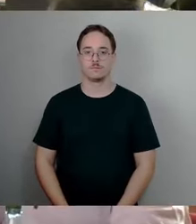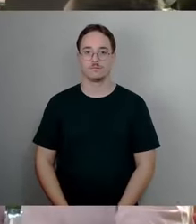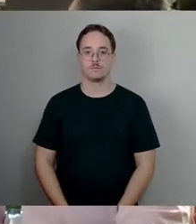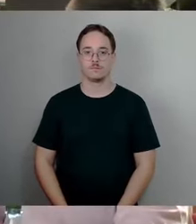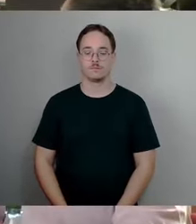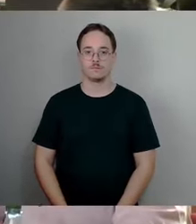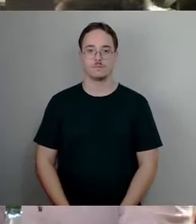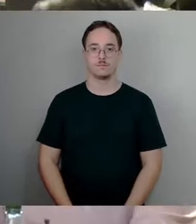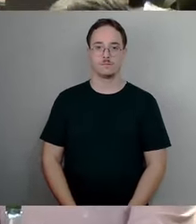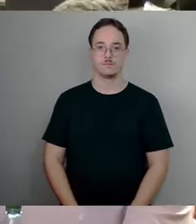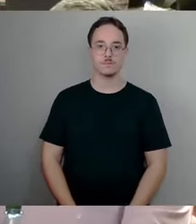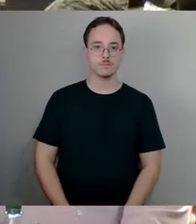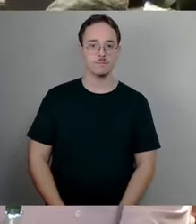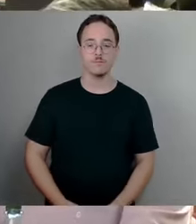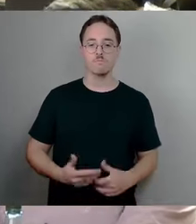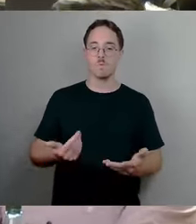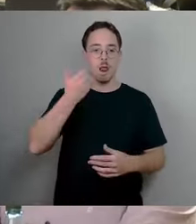Ja, werte Kolleginnen und Kollegen,